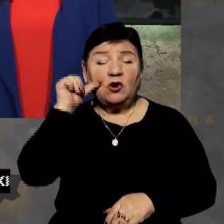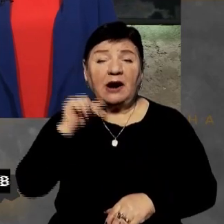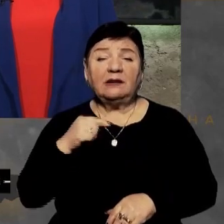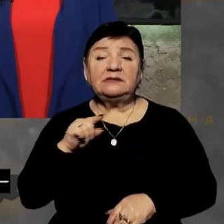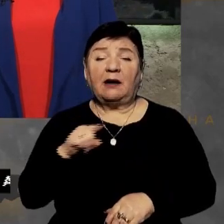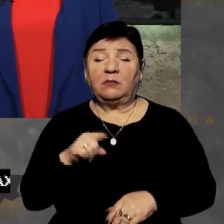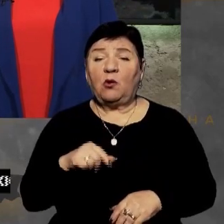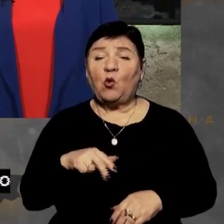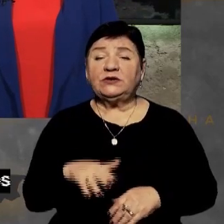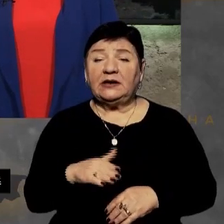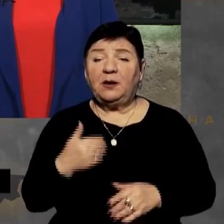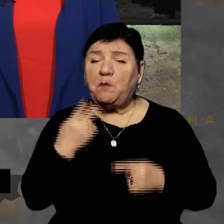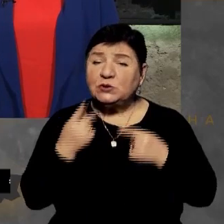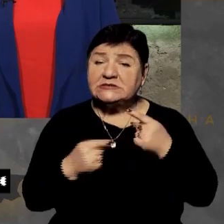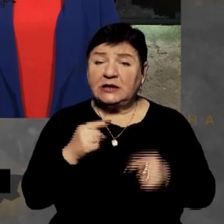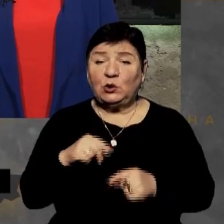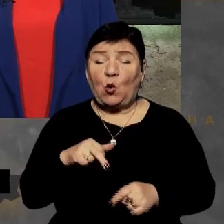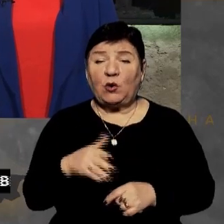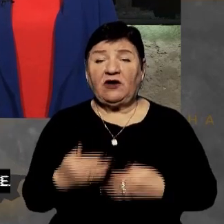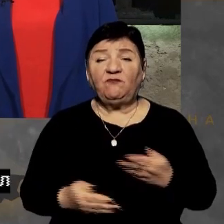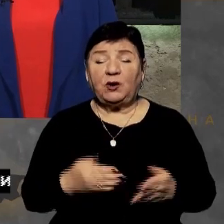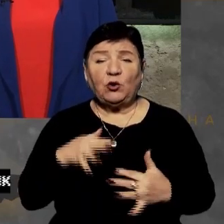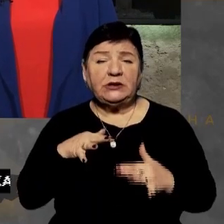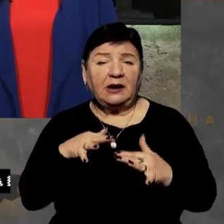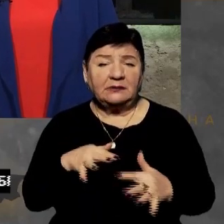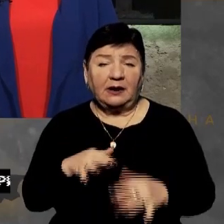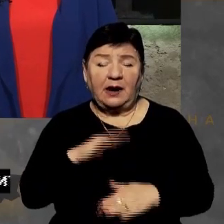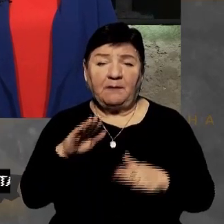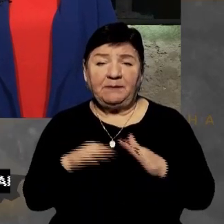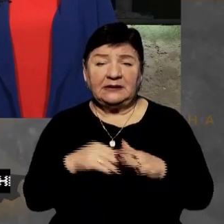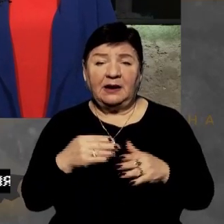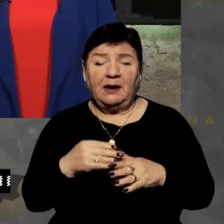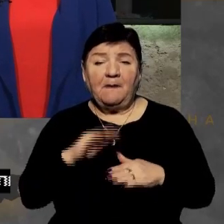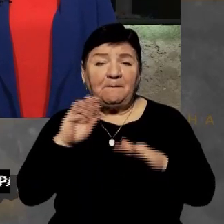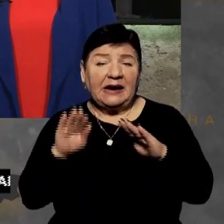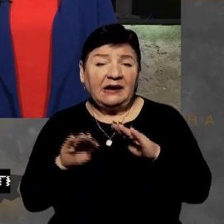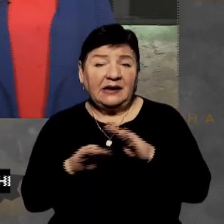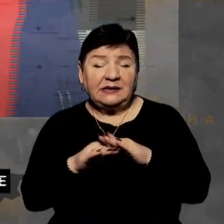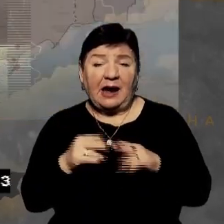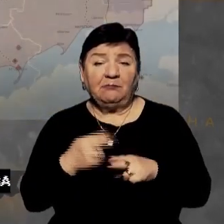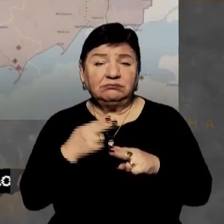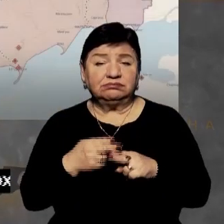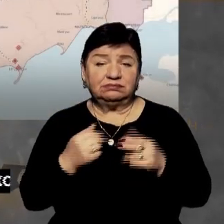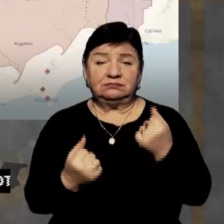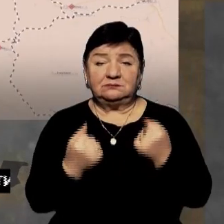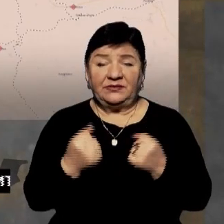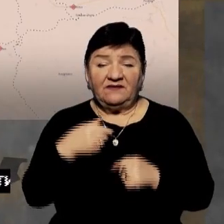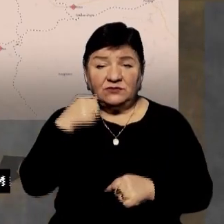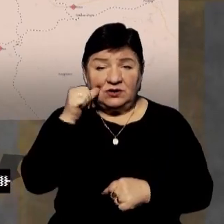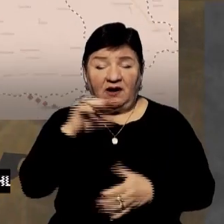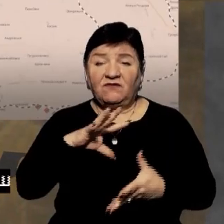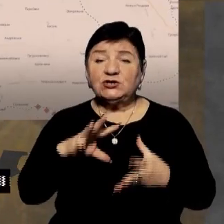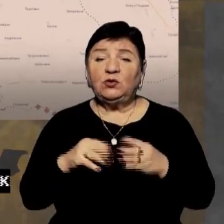ходили, вони постійно ходять в піхотні атаки під прикриттям бронетехніки. Вчора теж ходили, але в